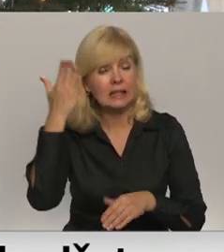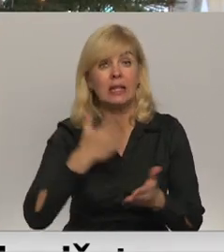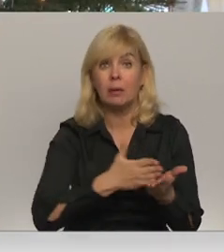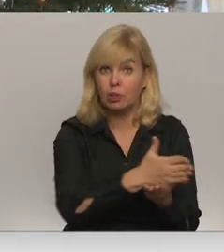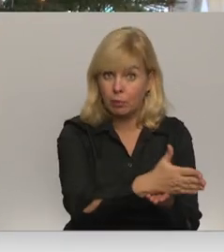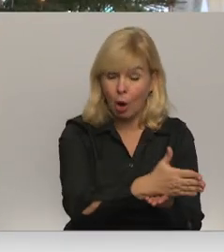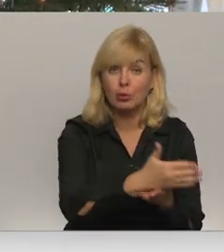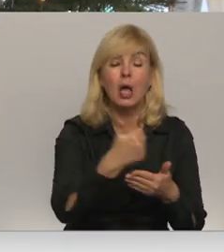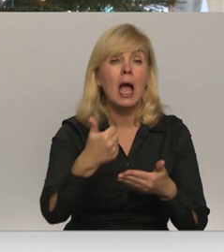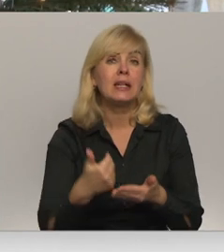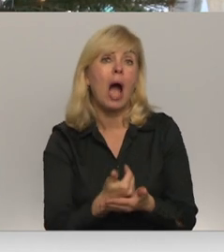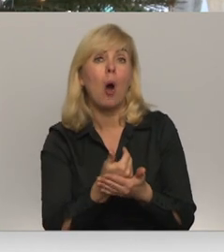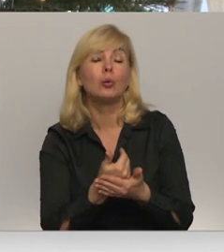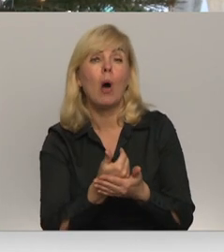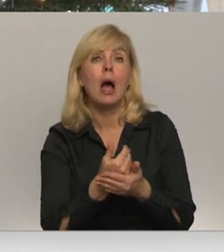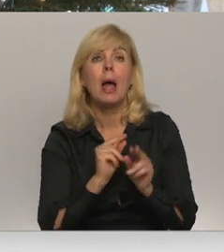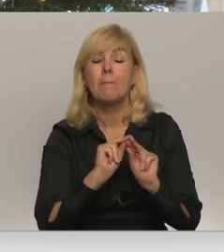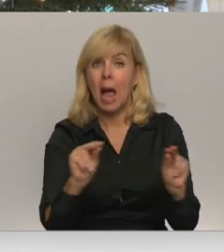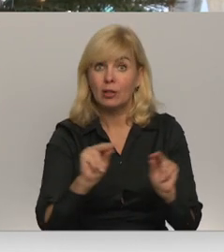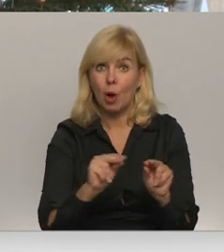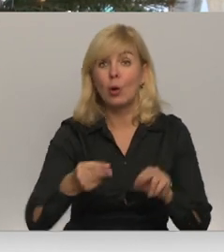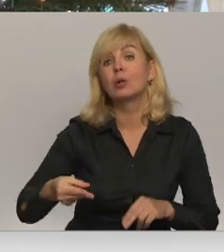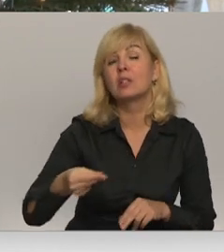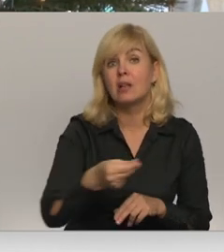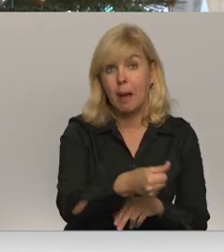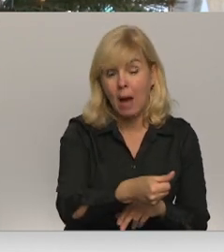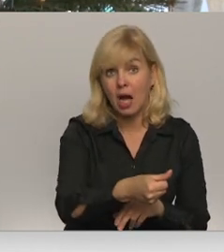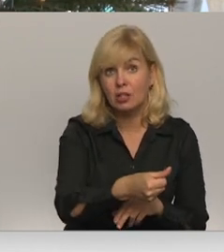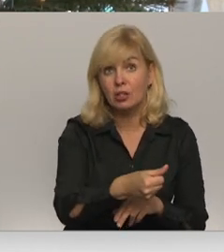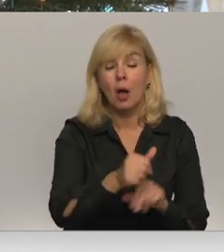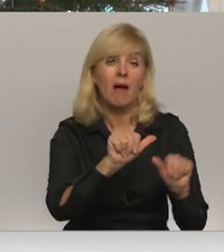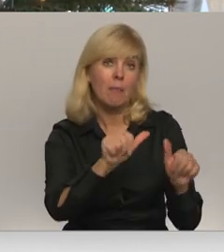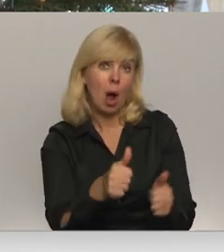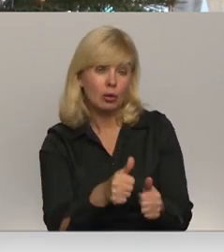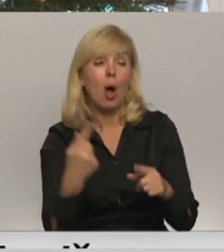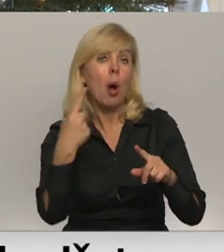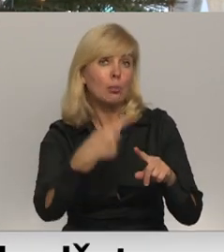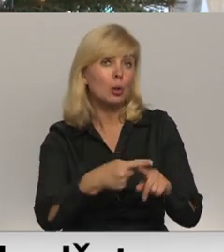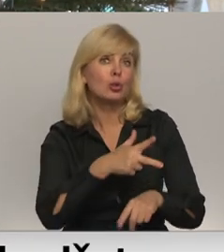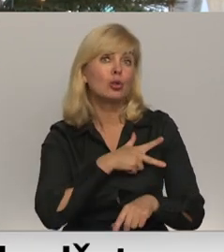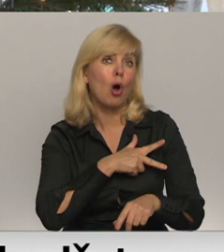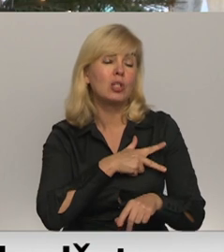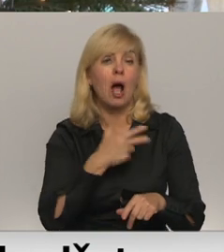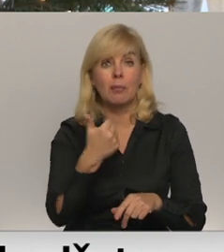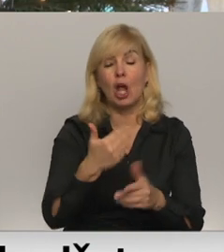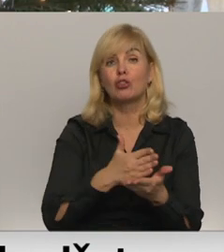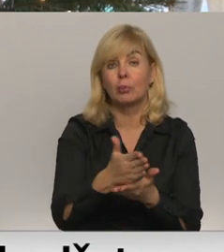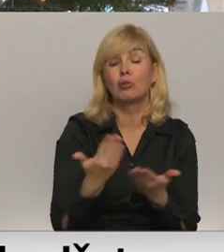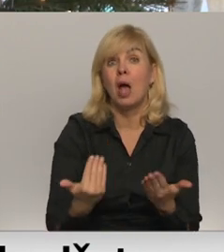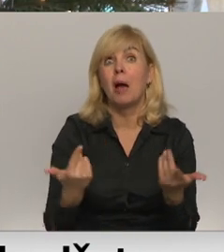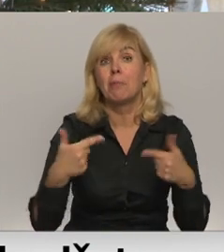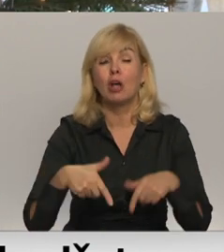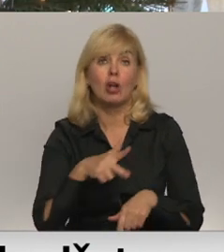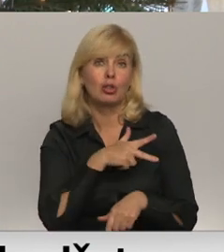ar jauno pedagogu samaksas modeli un plus vēl sociāls bloks, jo pašais